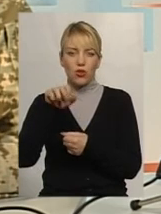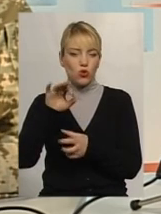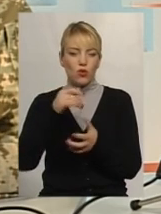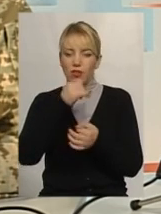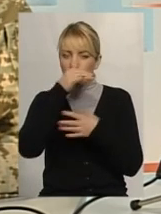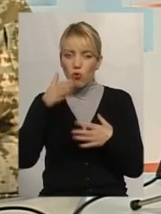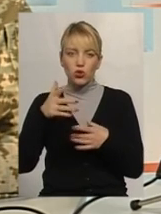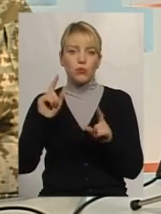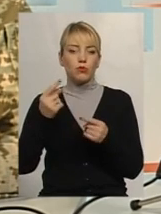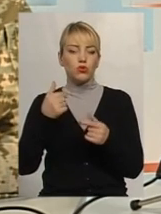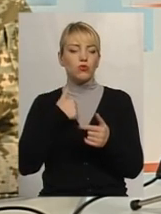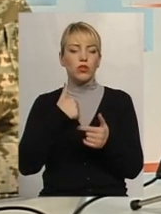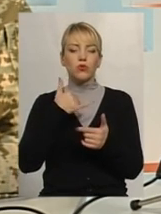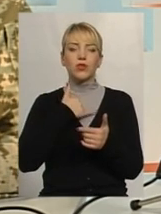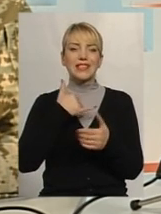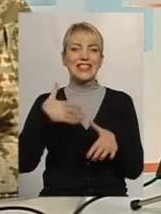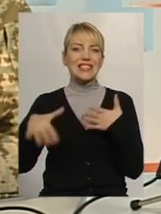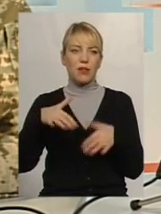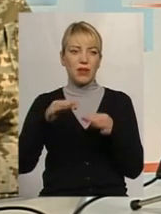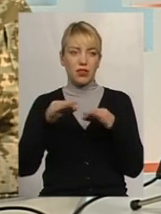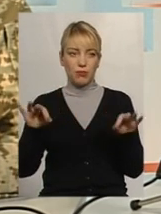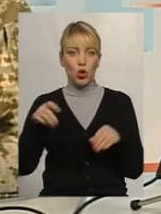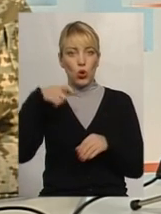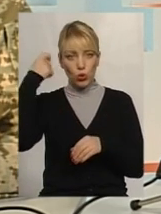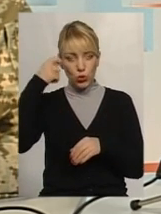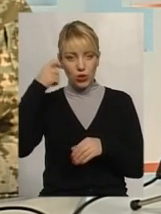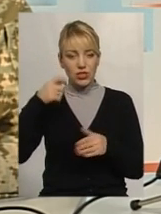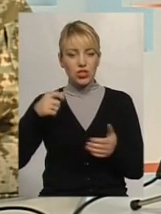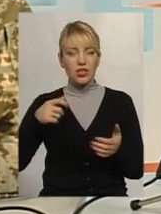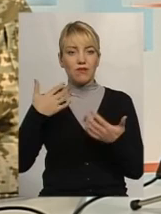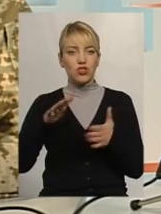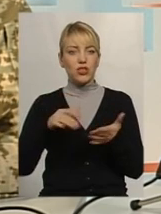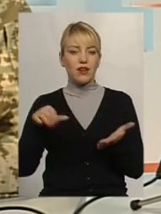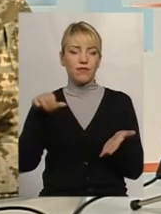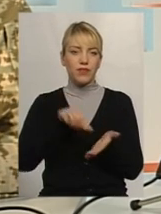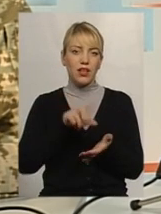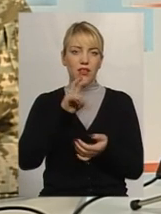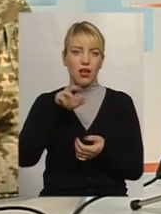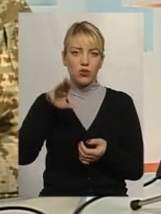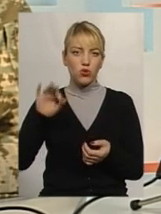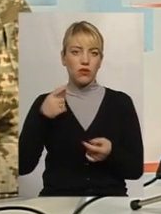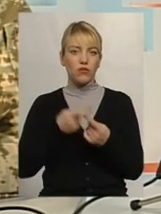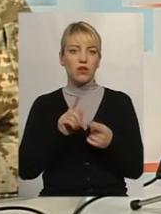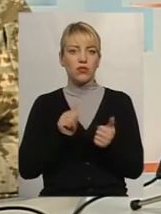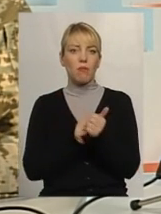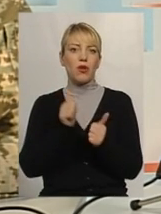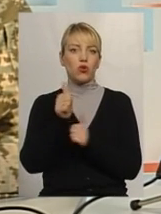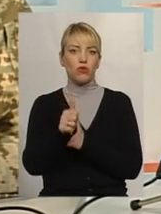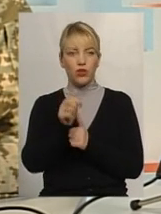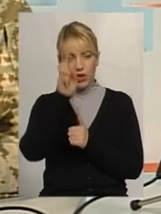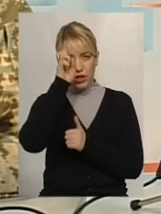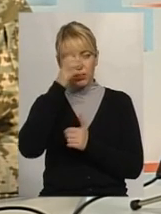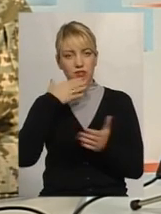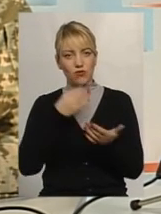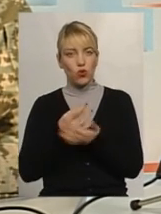ще маємо слабку демократію. Туреччина набула членство в НАТО, і сьогодні це одна із передових країн свого регіону.